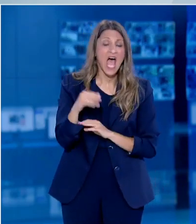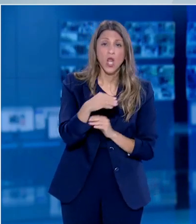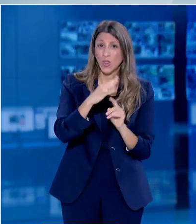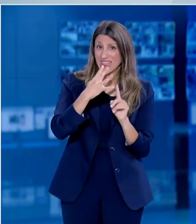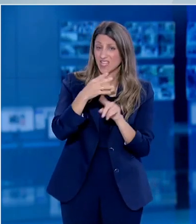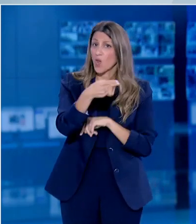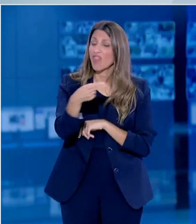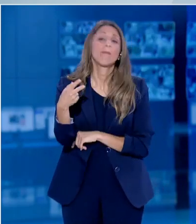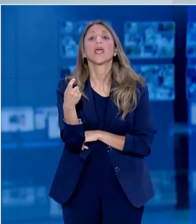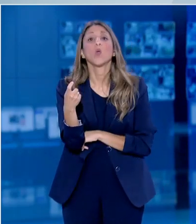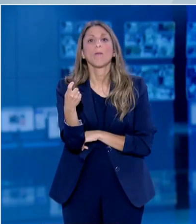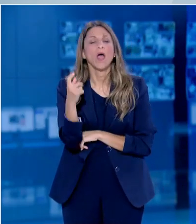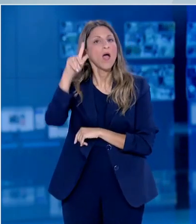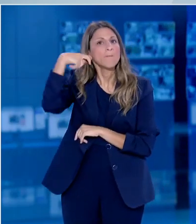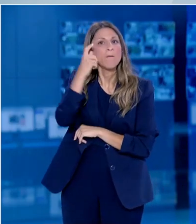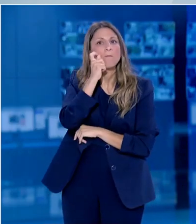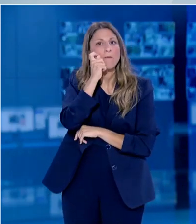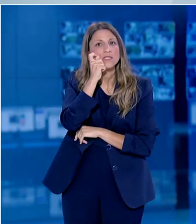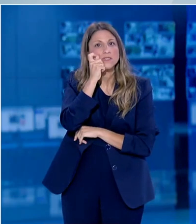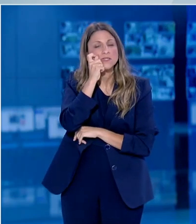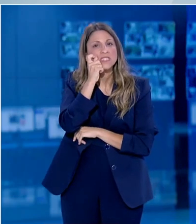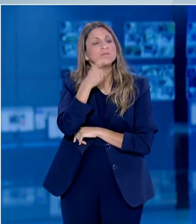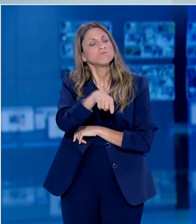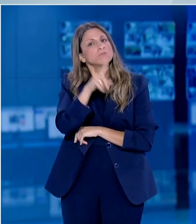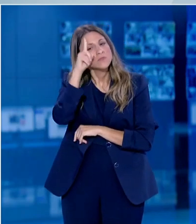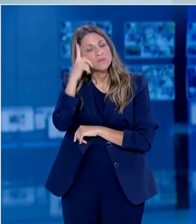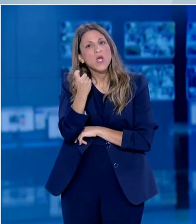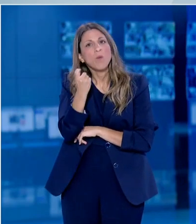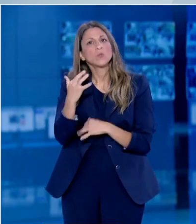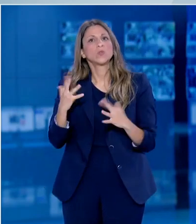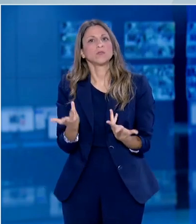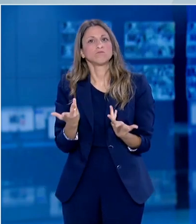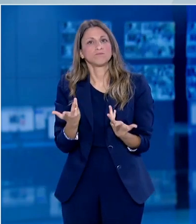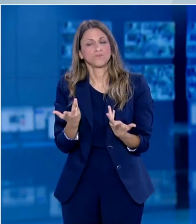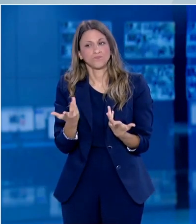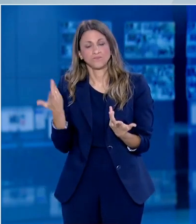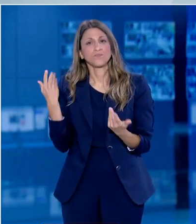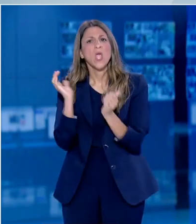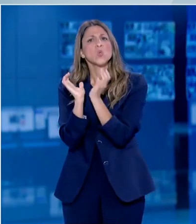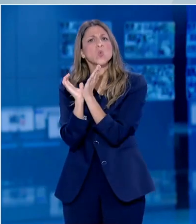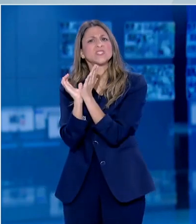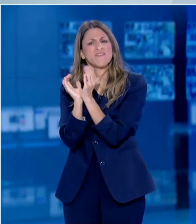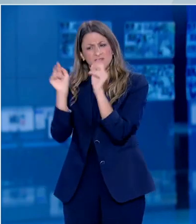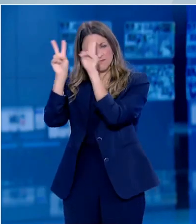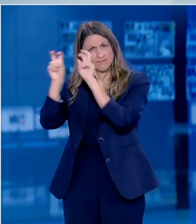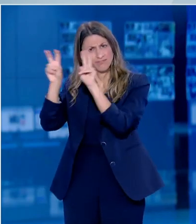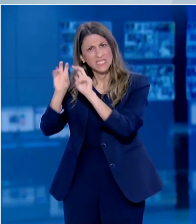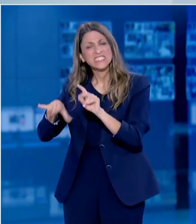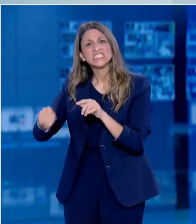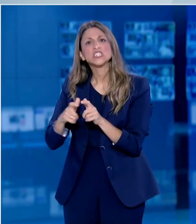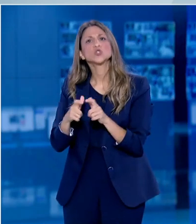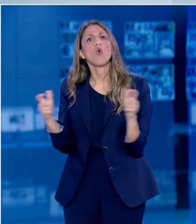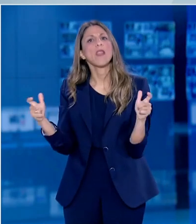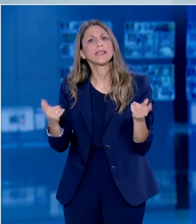αφορούν τους γονείς και την κοινωνία. Εγώ δεν είμαι ειδικός να τους αναλύσω. Η UNICEF σε πρόσφατες δηλώσεις της σχετικά με την επαναλειτουργία των